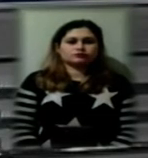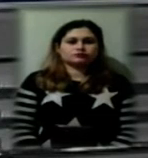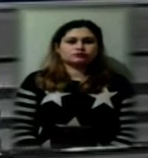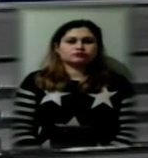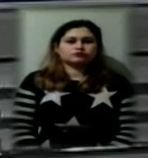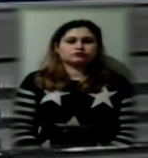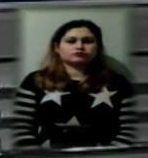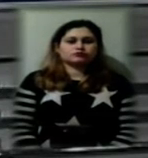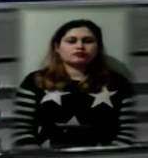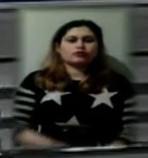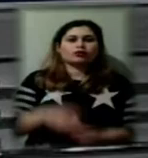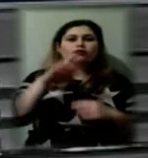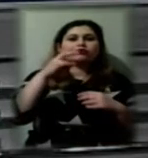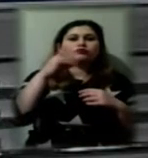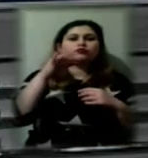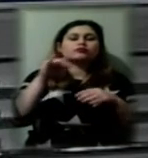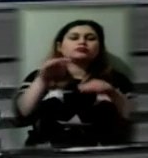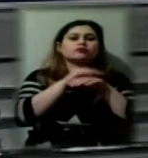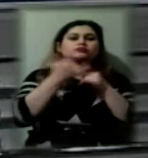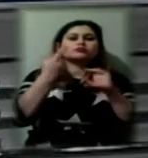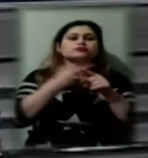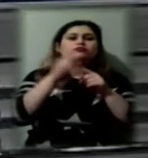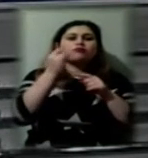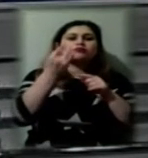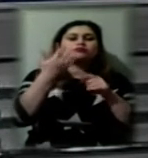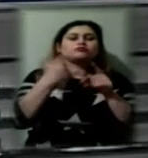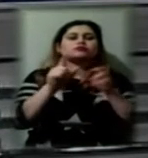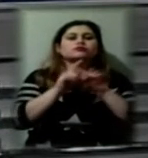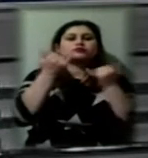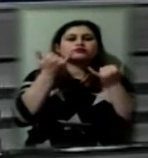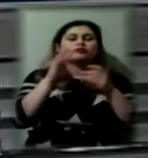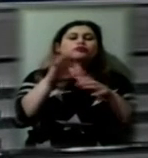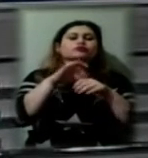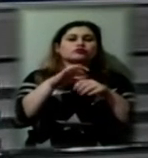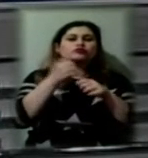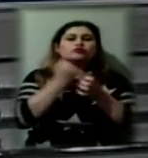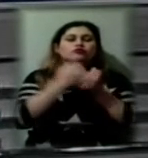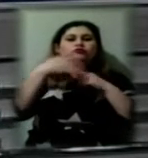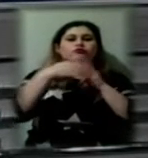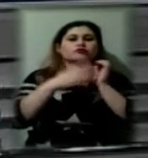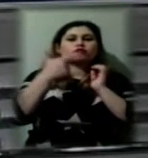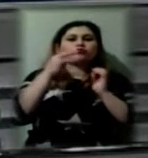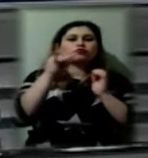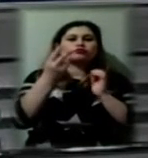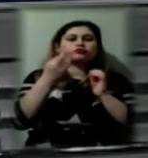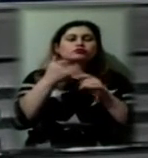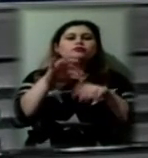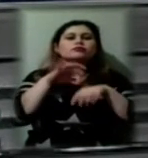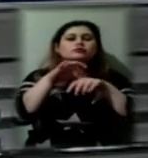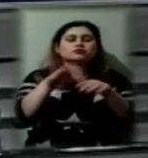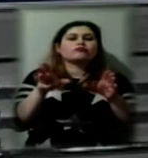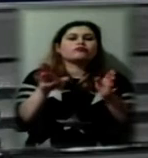«Янголи добра» – так називається акція, яка розпочалась сьогодні і триватиме до 19 грудня. Її проводять спільно працівники